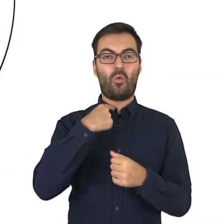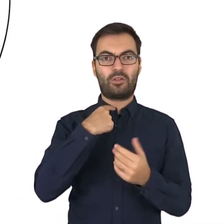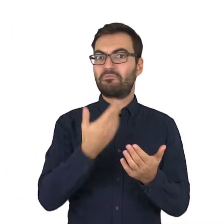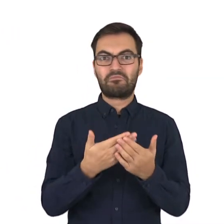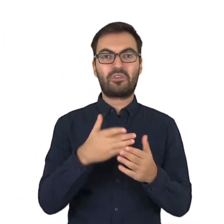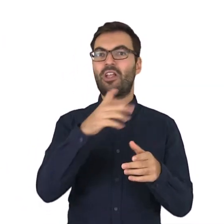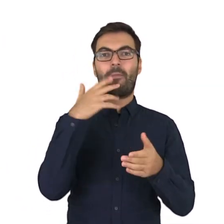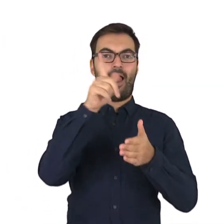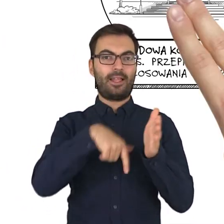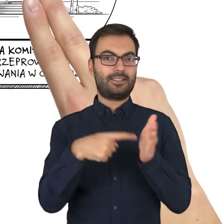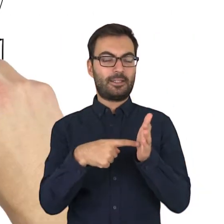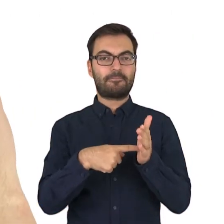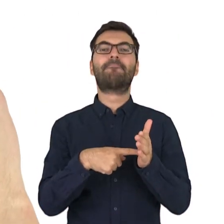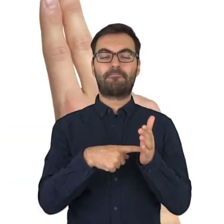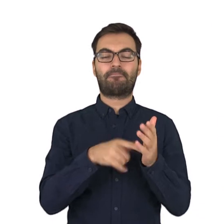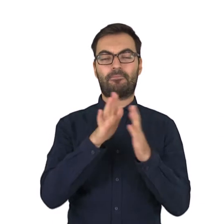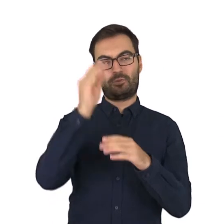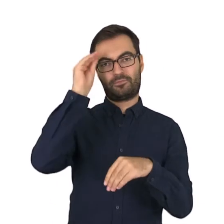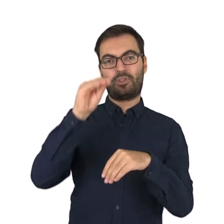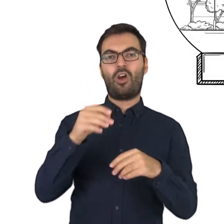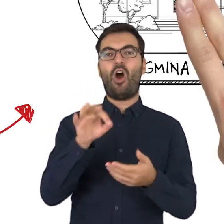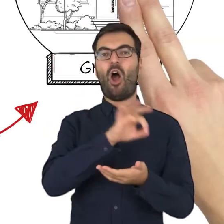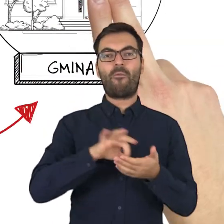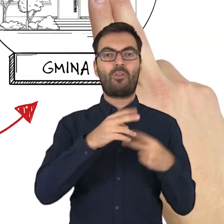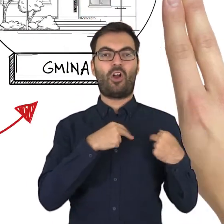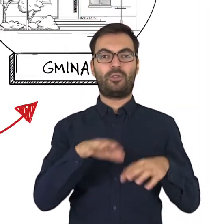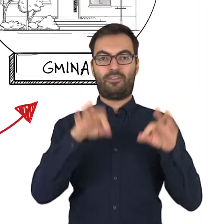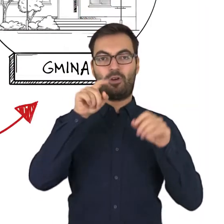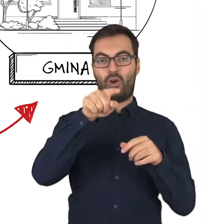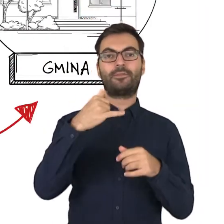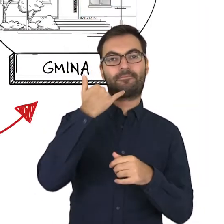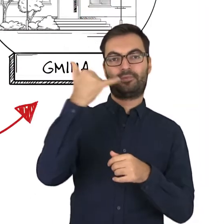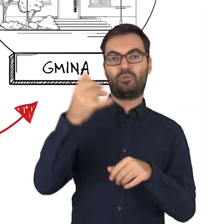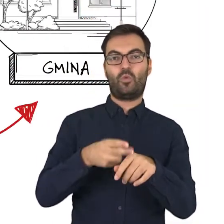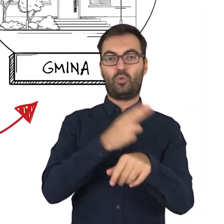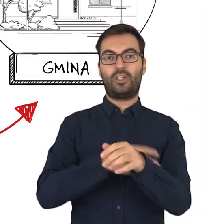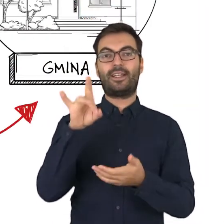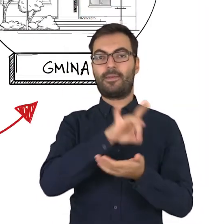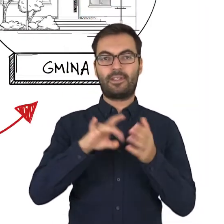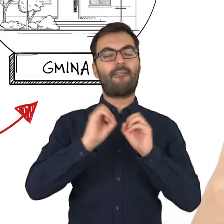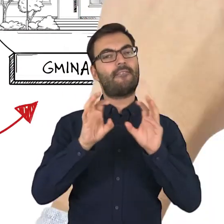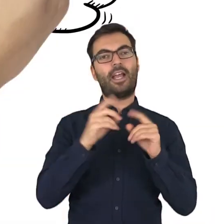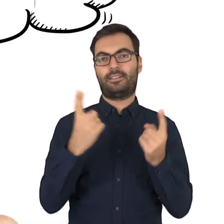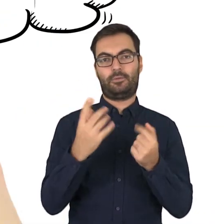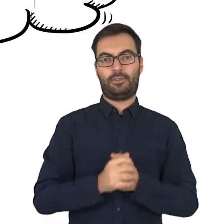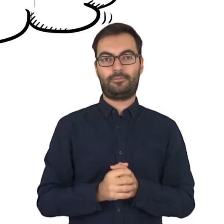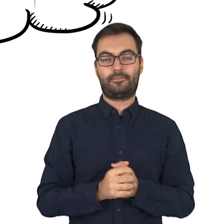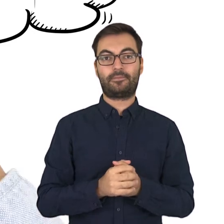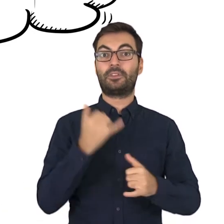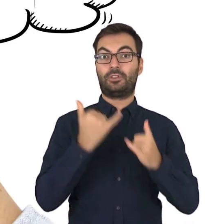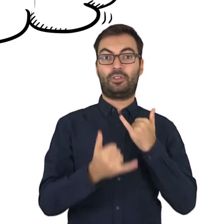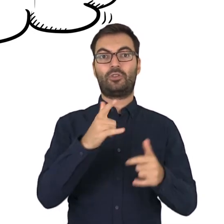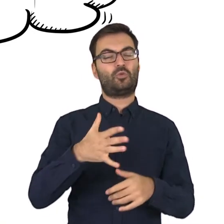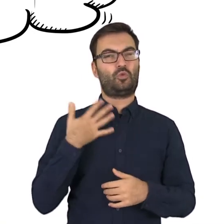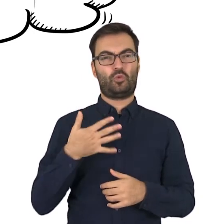zagłosować, bo nie ma Cię w spisie wyborców, poinformuj obwodową komisję wyborczą, która zadzwoni do urzędu gminy i wyjaśni sprawę.